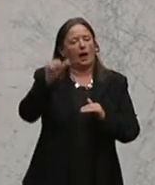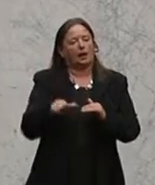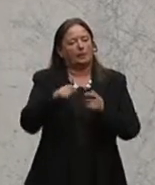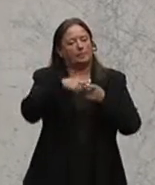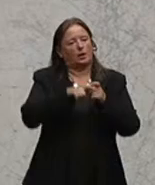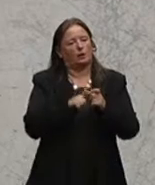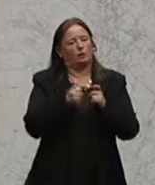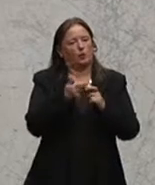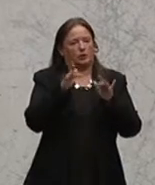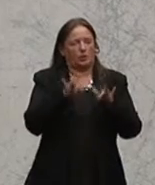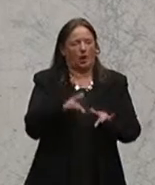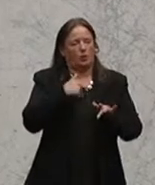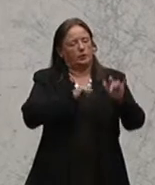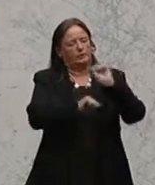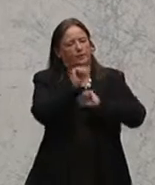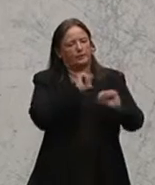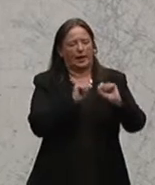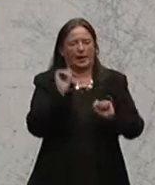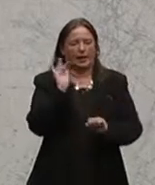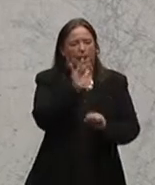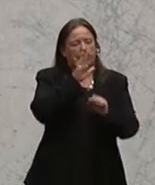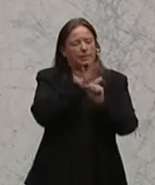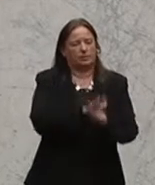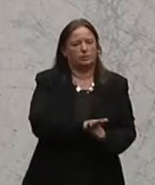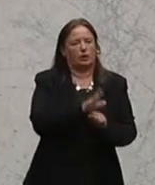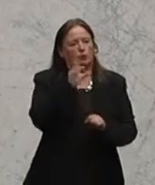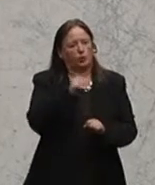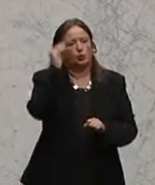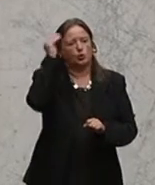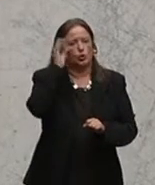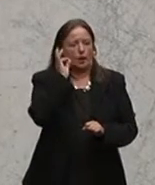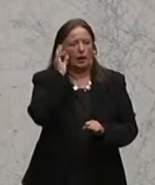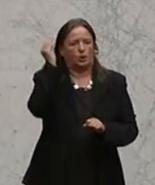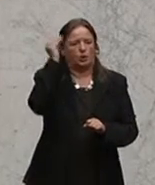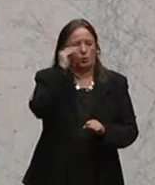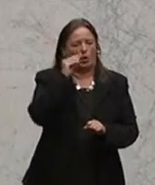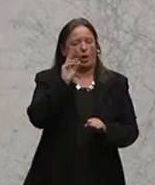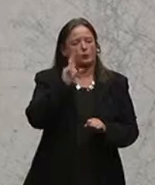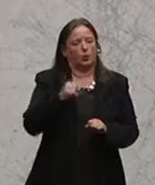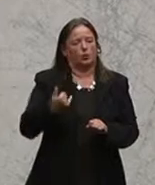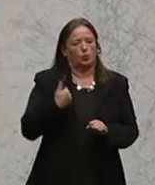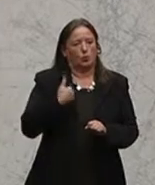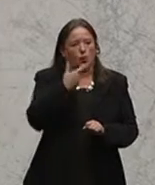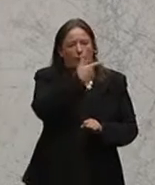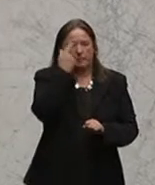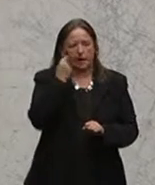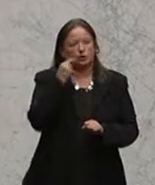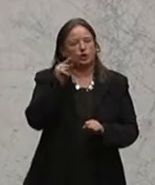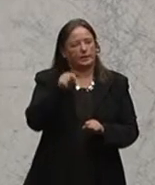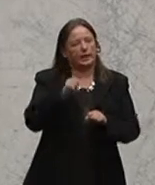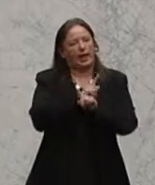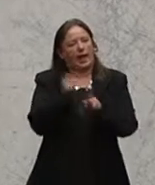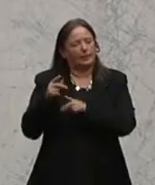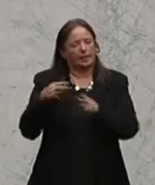verwehre mich gegen die Diskriminierung aller jener Schülerinnen und Schüler, aller jenen jungen Menschen, die einen anderen